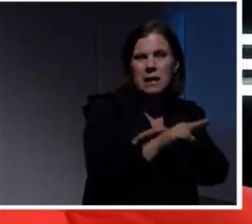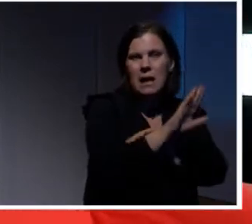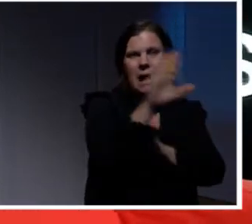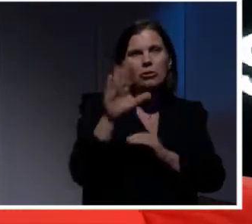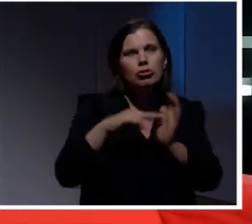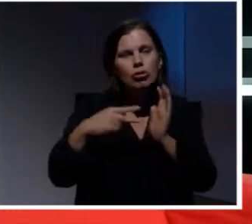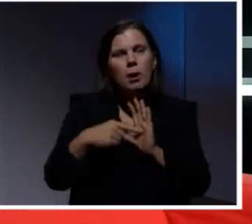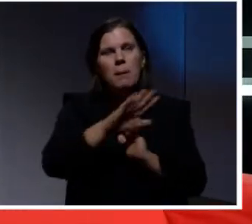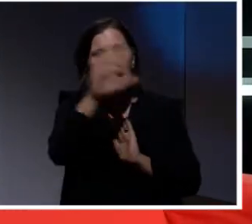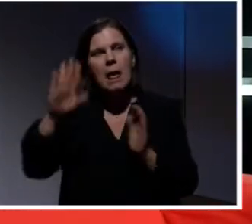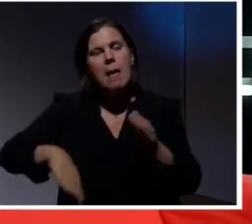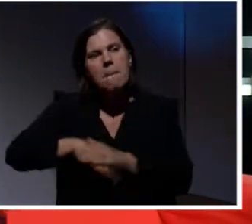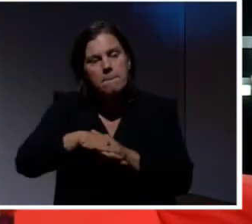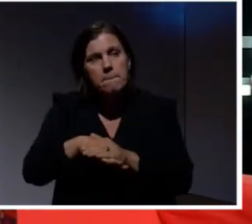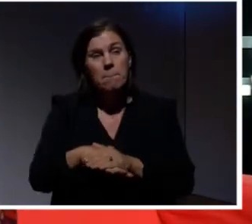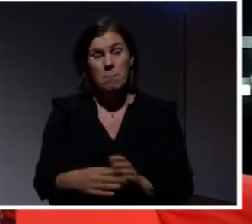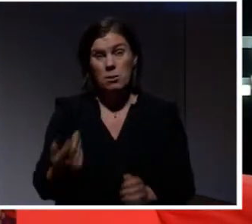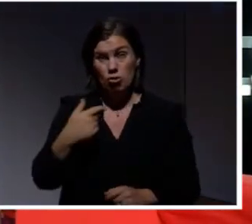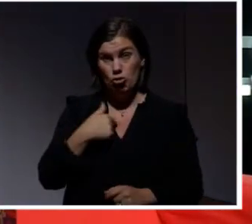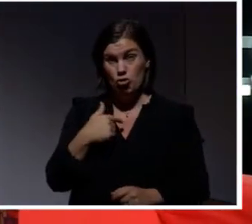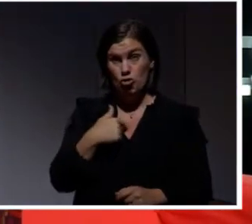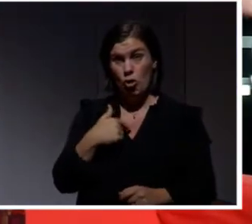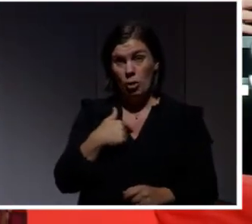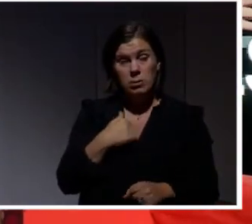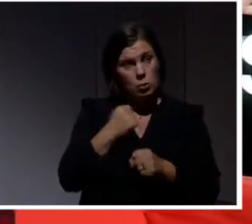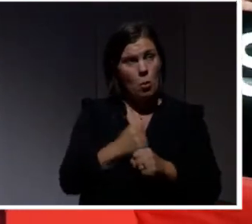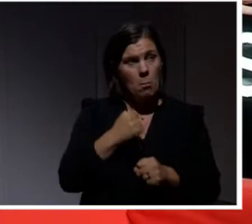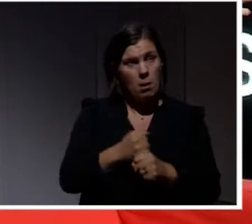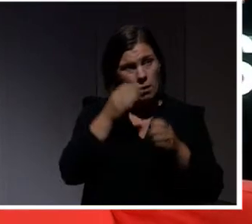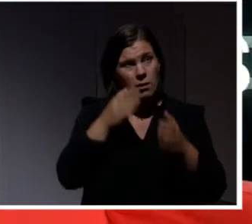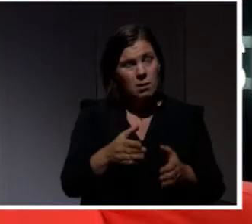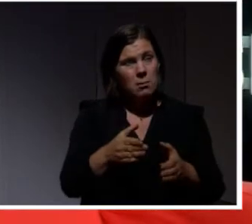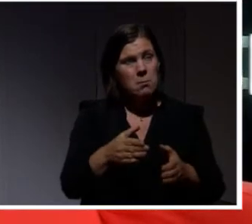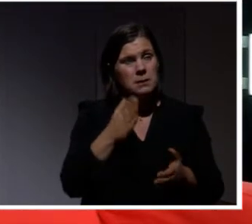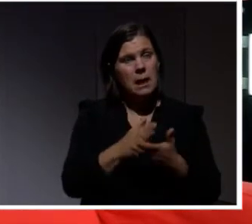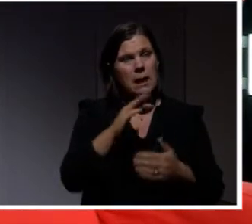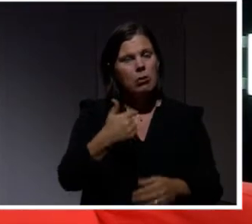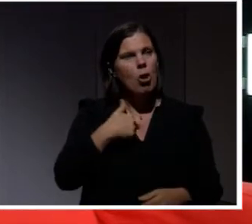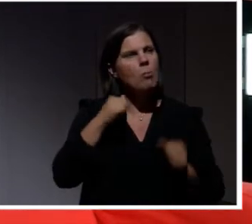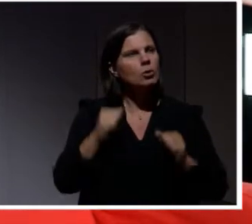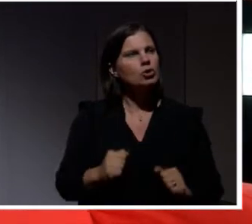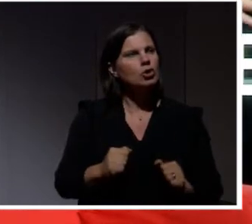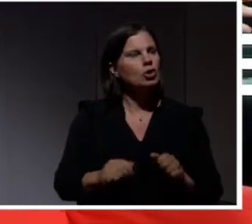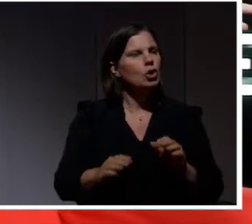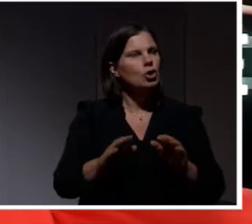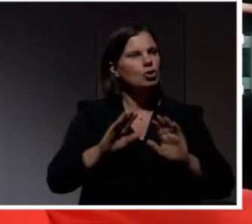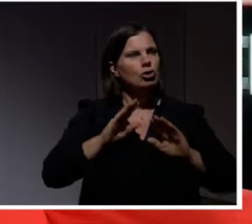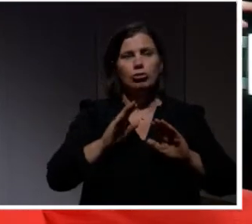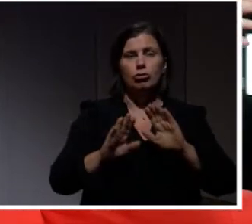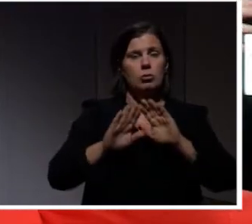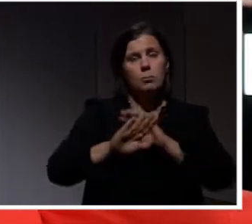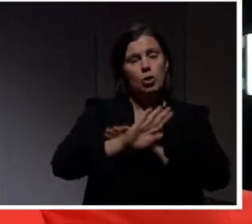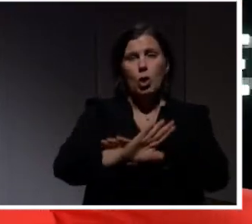system, i era hem. Medan jag som jobbar med säkerhet, till exempel, jag måste skydda hela kinesiska muren.